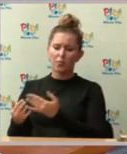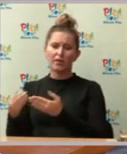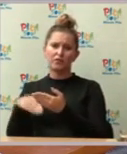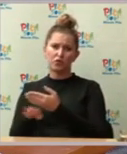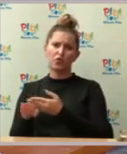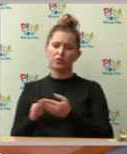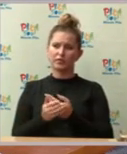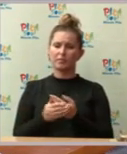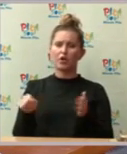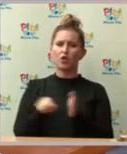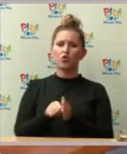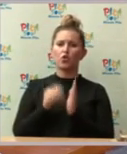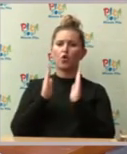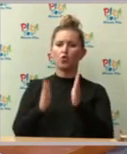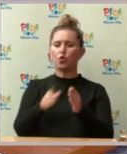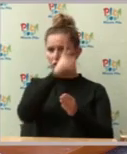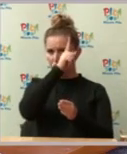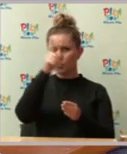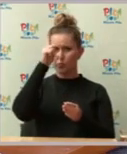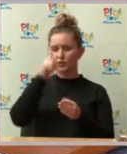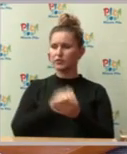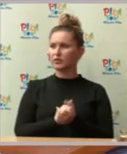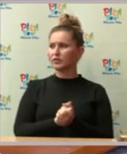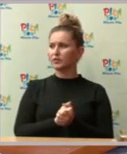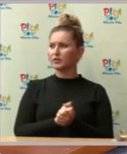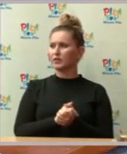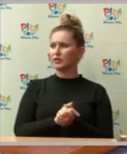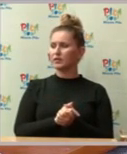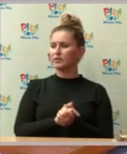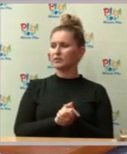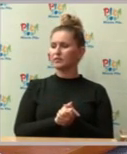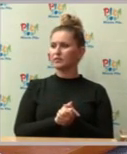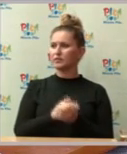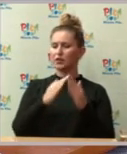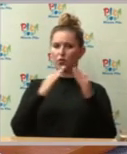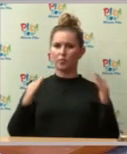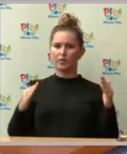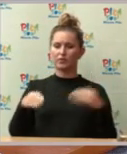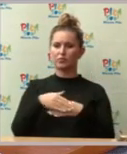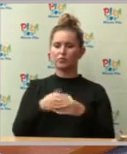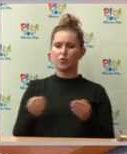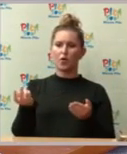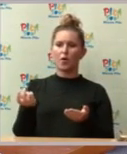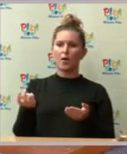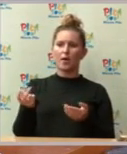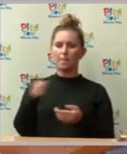do drogi publicznej tego bloku, który jest, o ile ja sobie dobrze kojarzę, przy Placu Zwycięstwa.